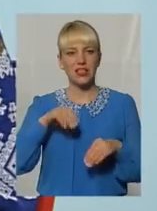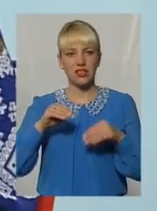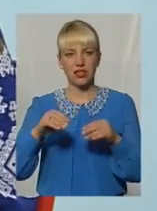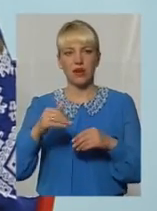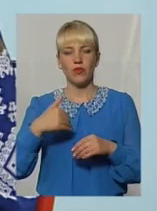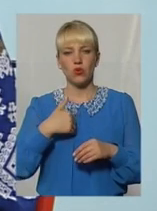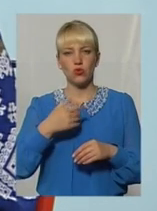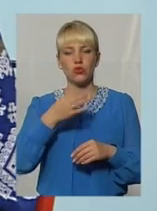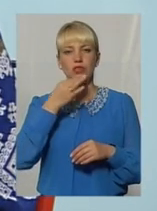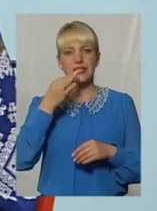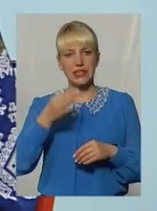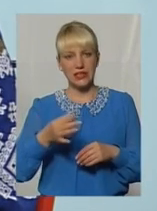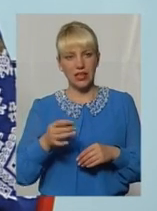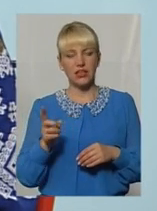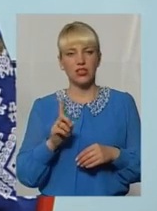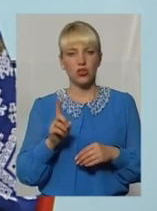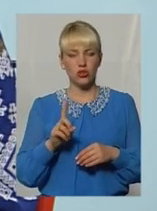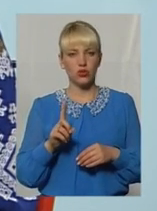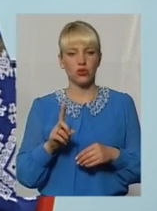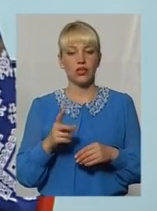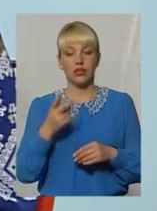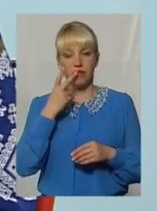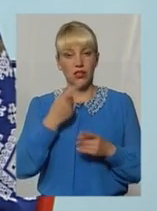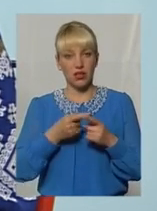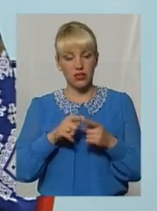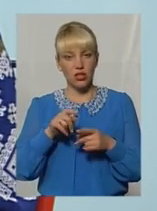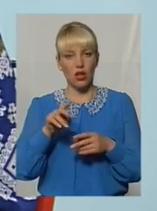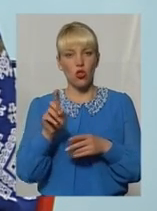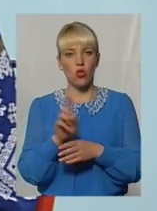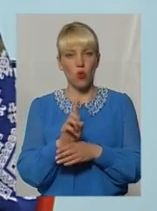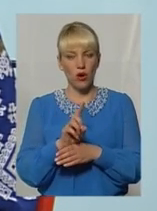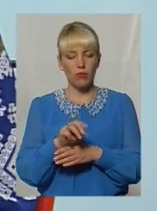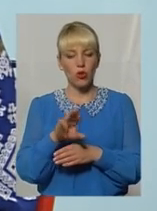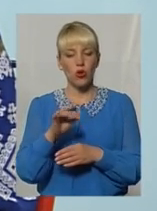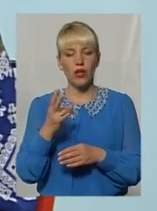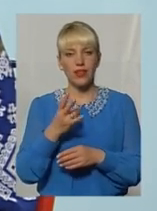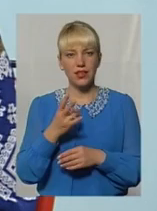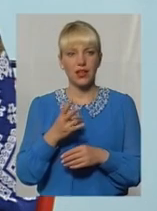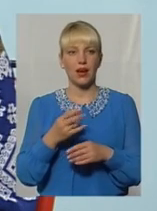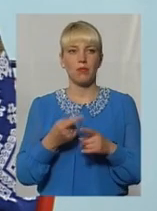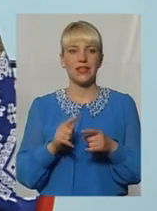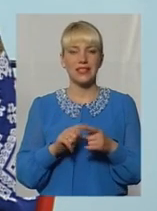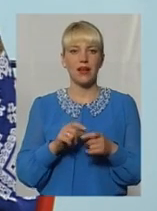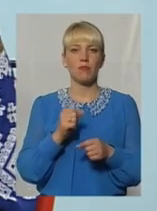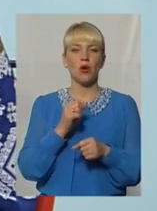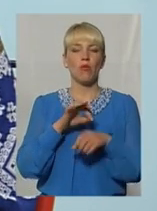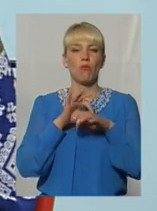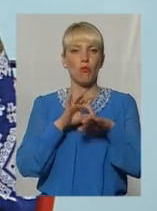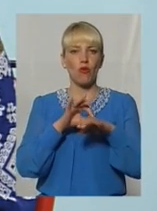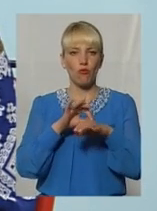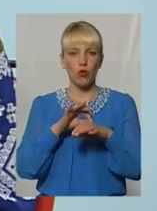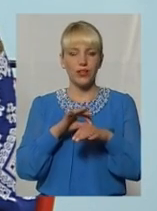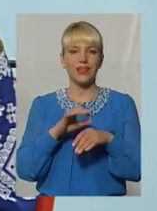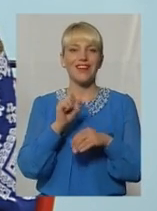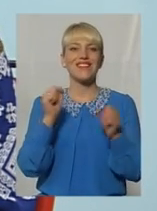зазначити, якраз апелюючи до цих норм, що потрібно проводити в основному в зимовий період, дійсно, коли закінчується період